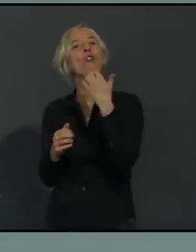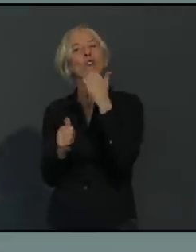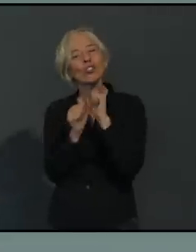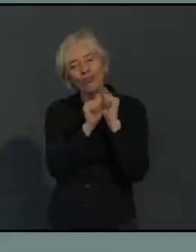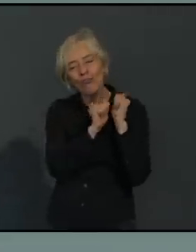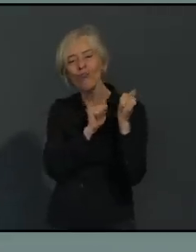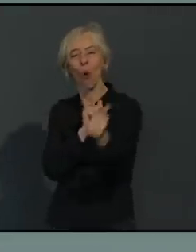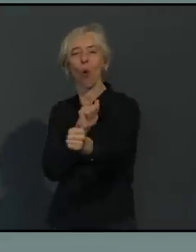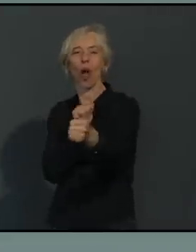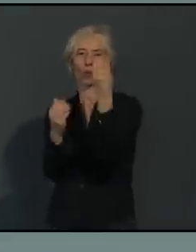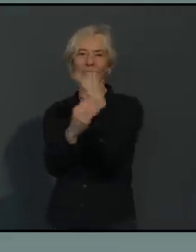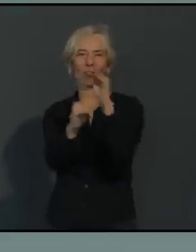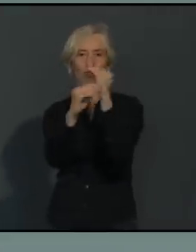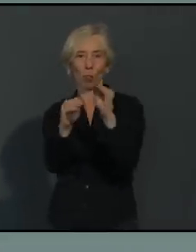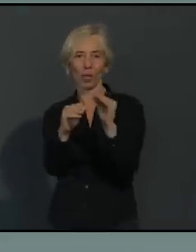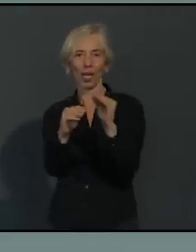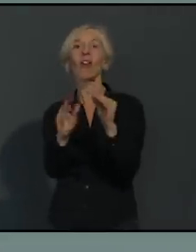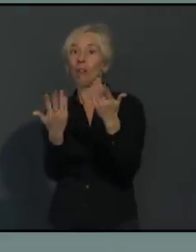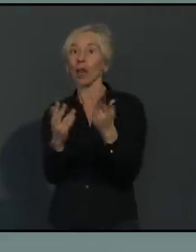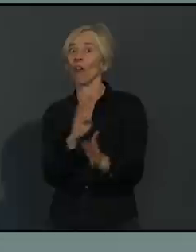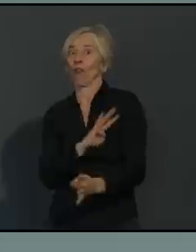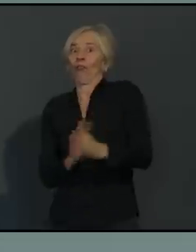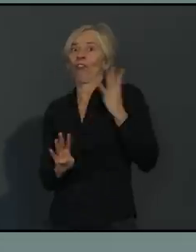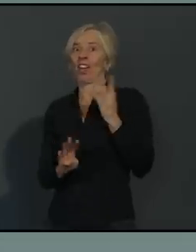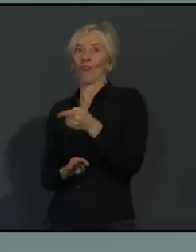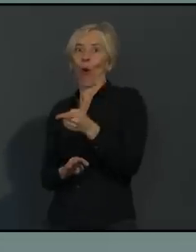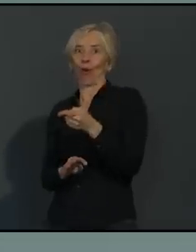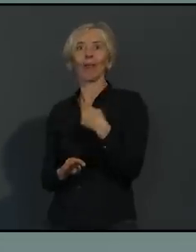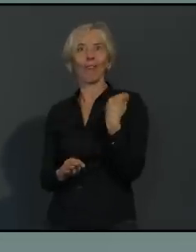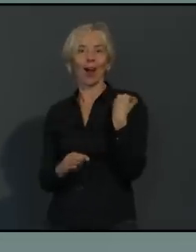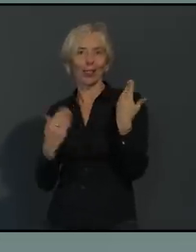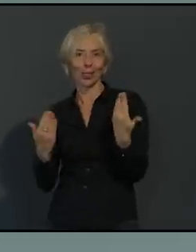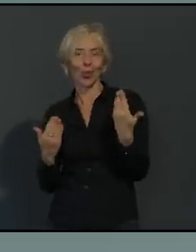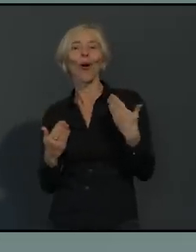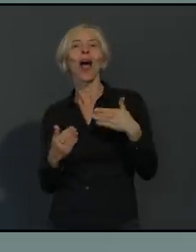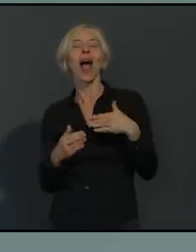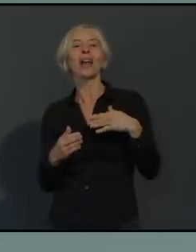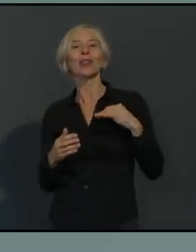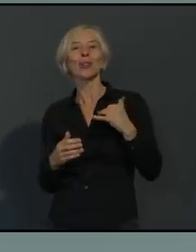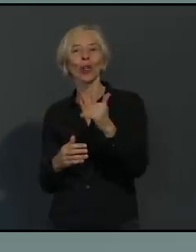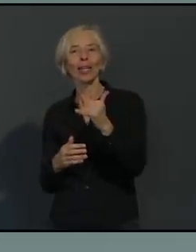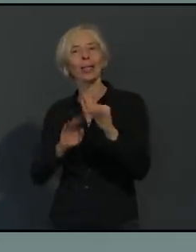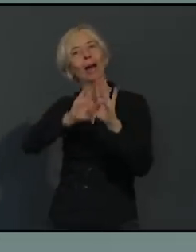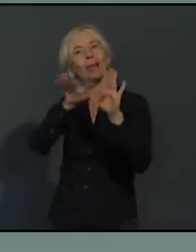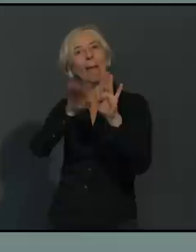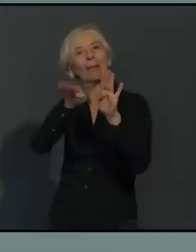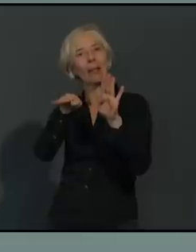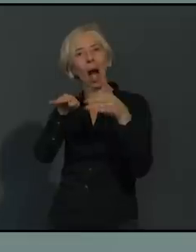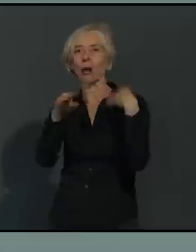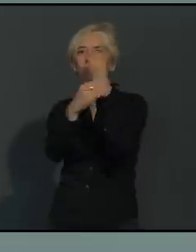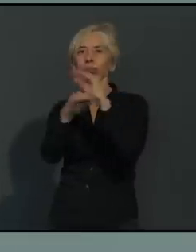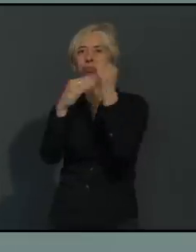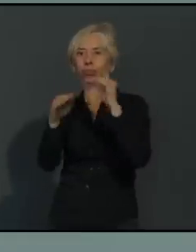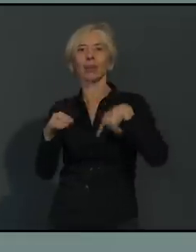dass es für viele so ein bisschen hoppla hopp kam, dass wir am Donnerstagnachmittag die Maßnahmen bekannt gegeben haben, die dann am Freitagabend in Kraft